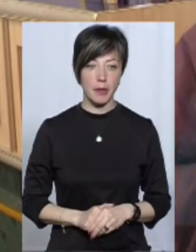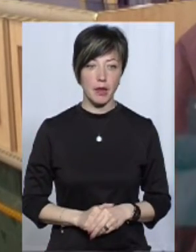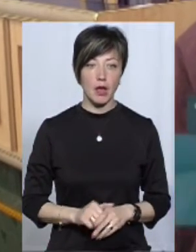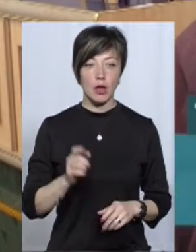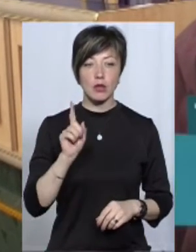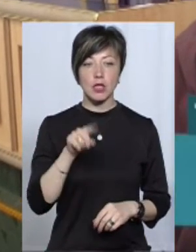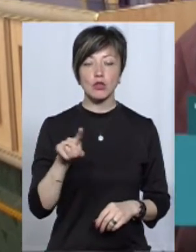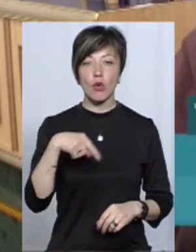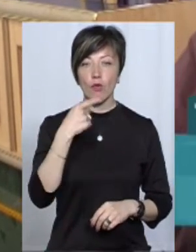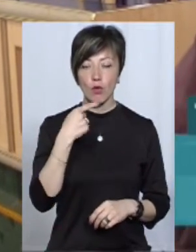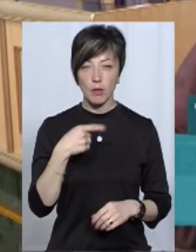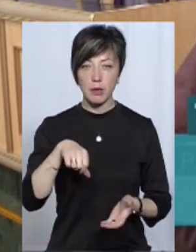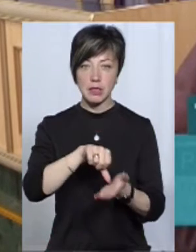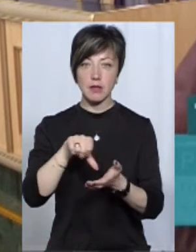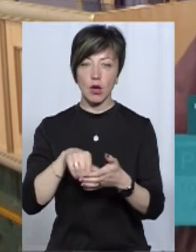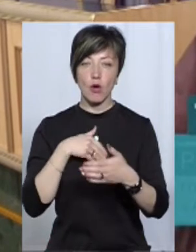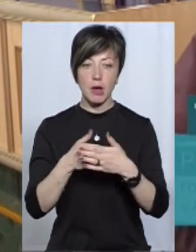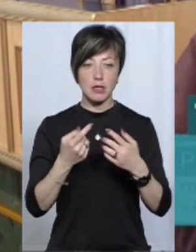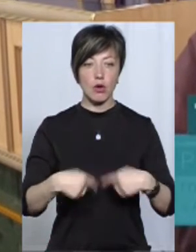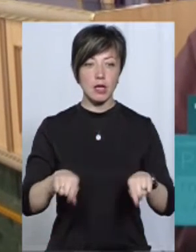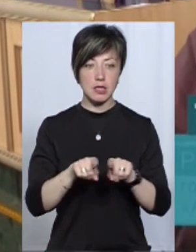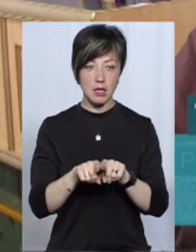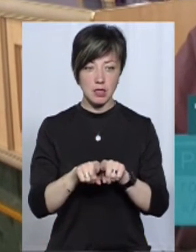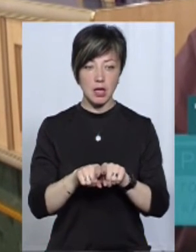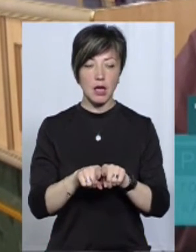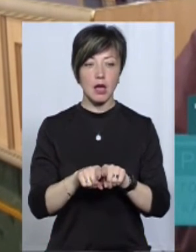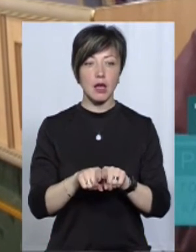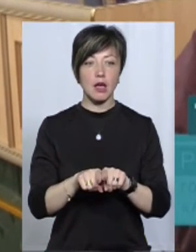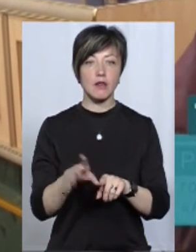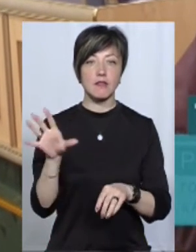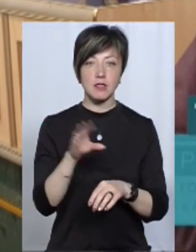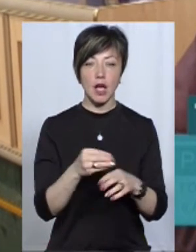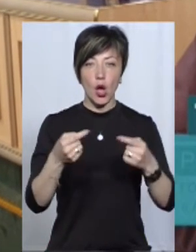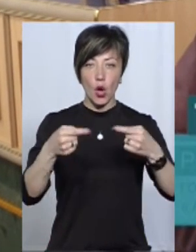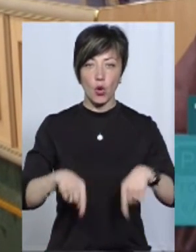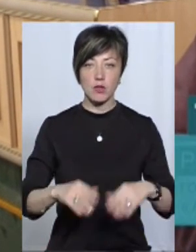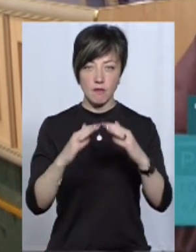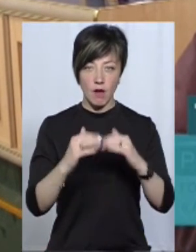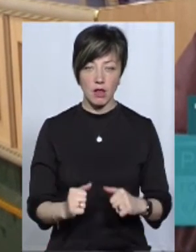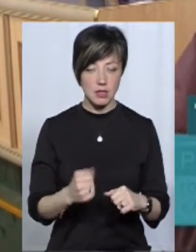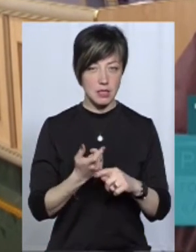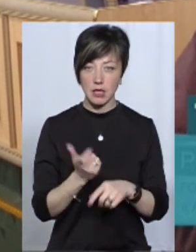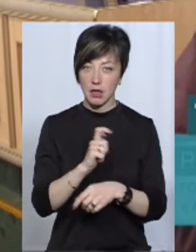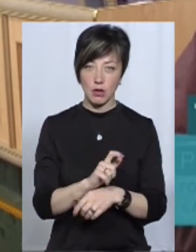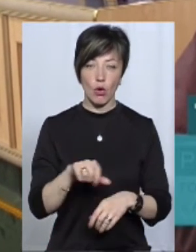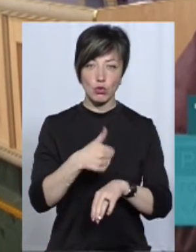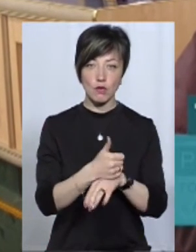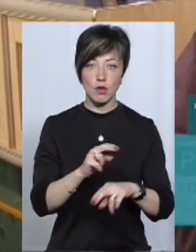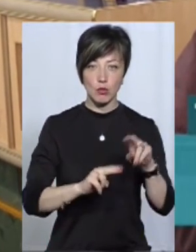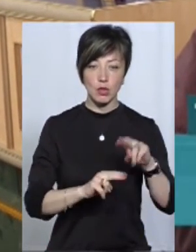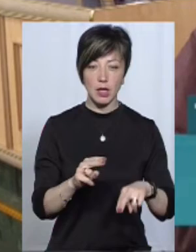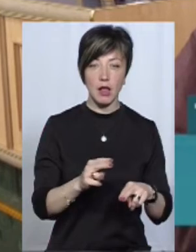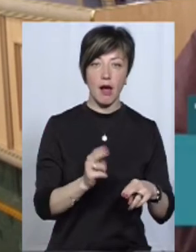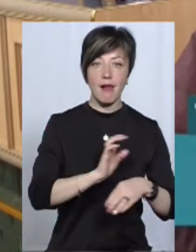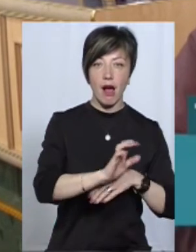Про те, що говорять представники громадських організацій, що все розвалиться, це занадто. Основні будівельні реакторного та турбінного